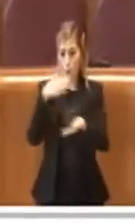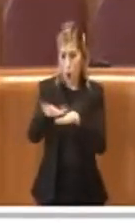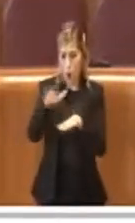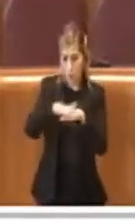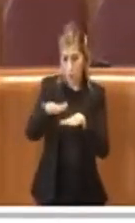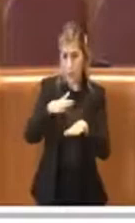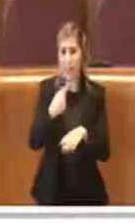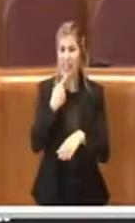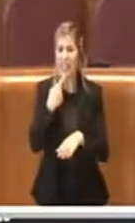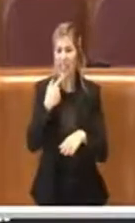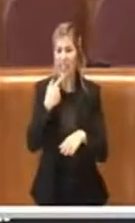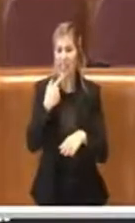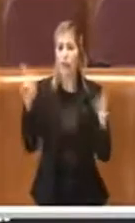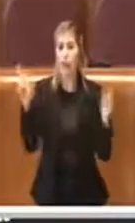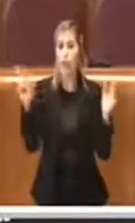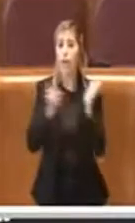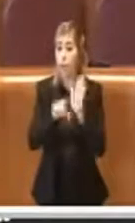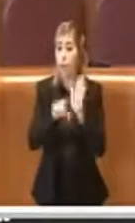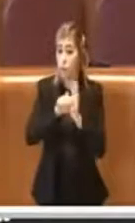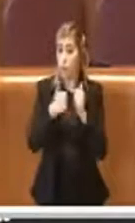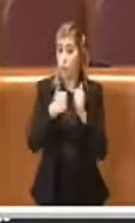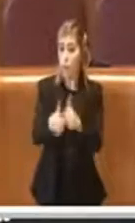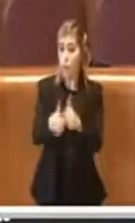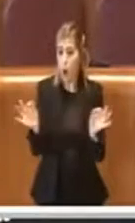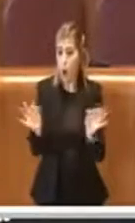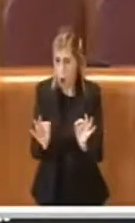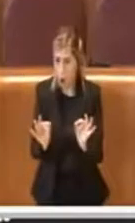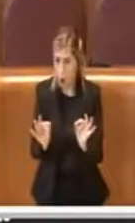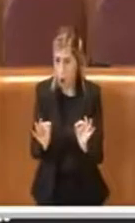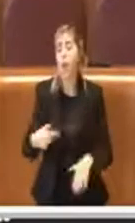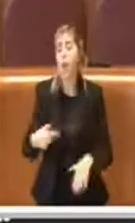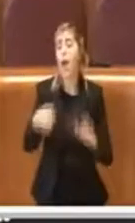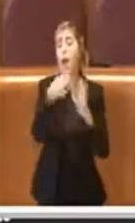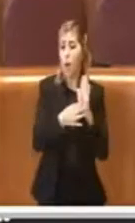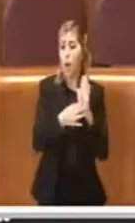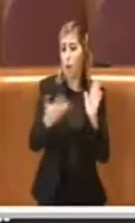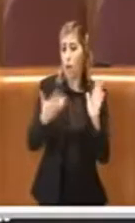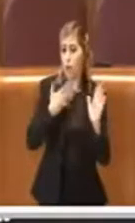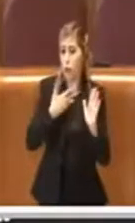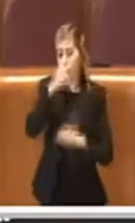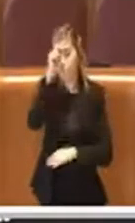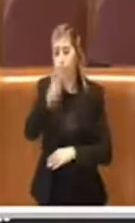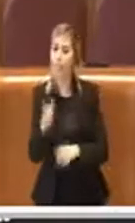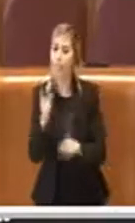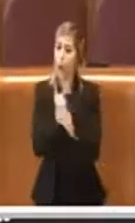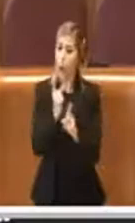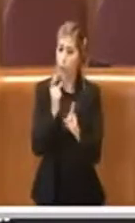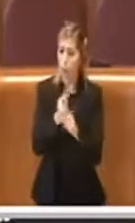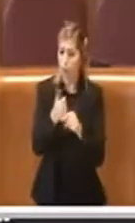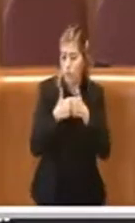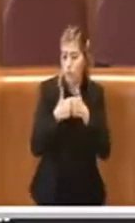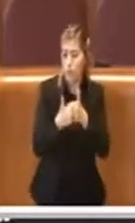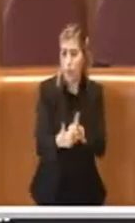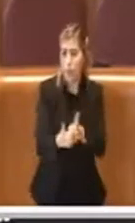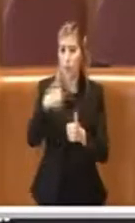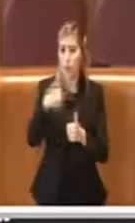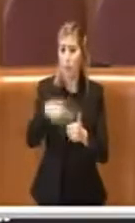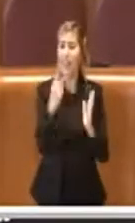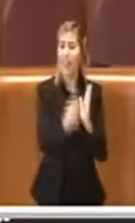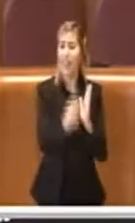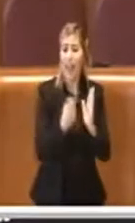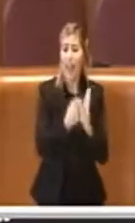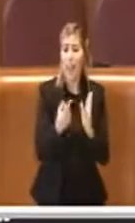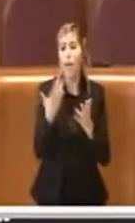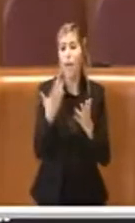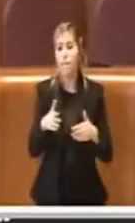penso che sia il dovere di ogni cittadino di questa città. Ci sono delle regole, vanno rispettate, questa delibera così come